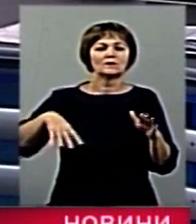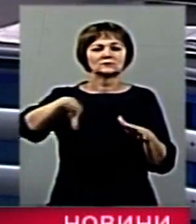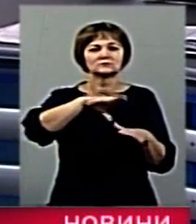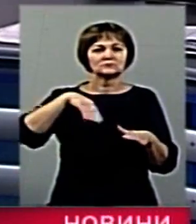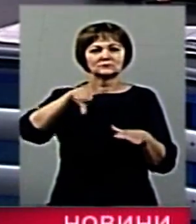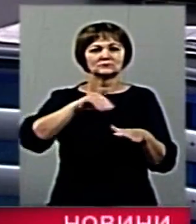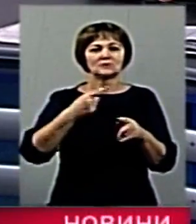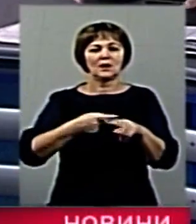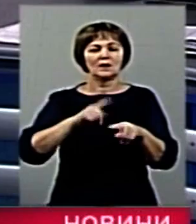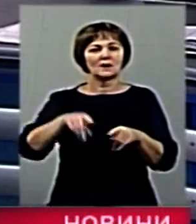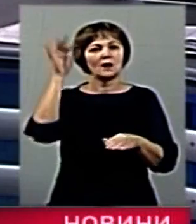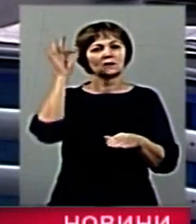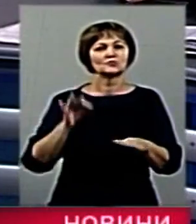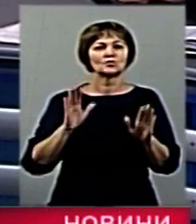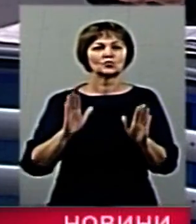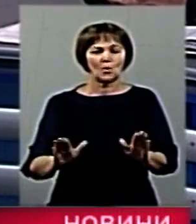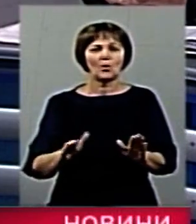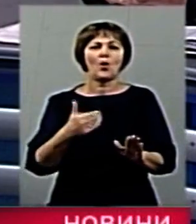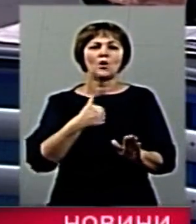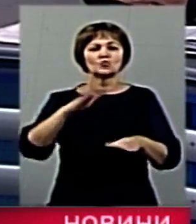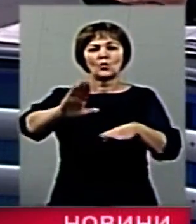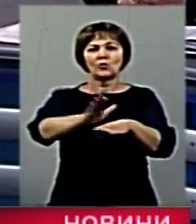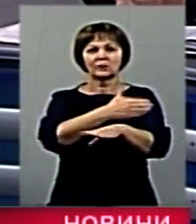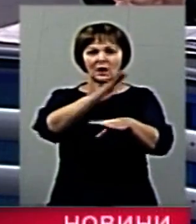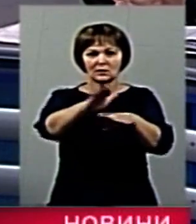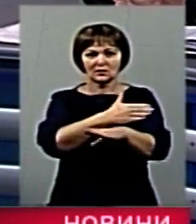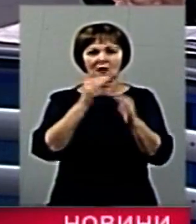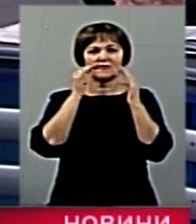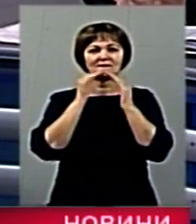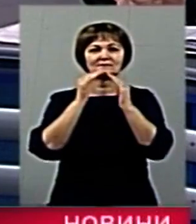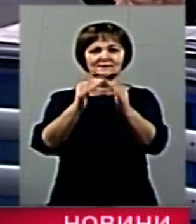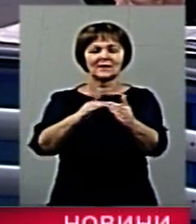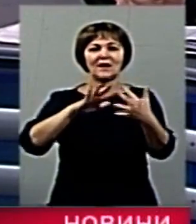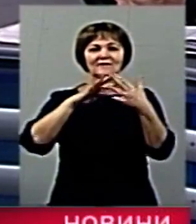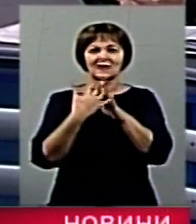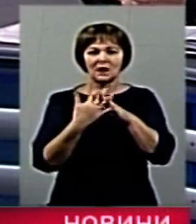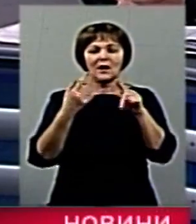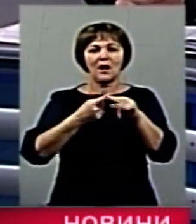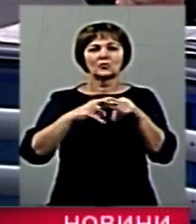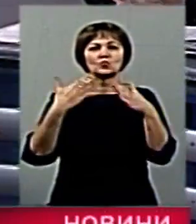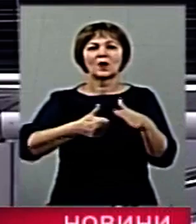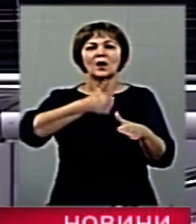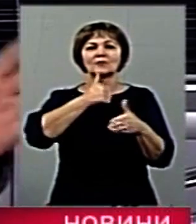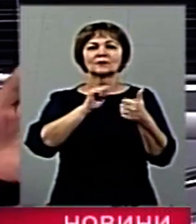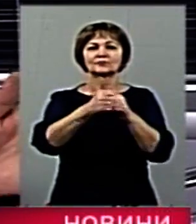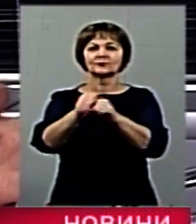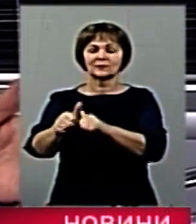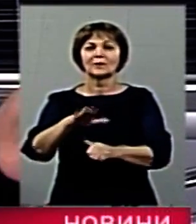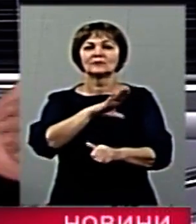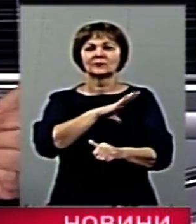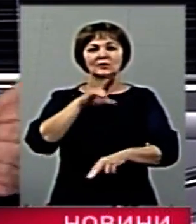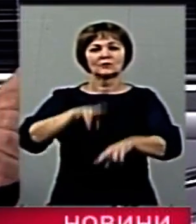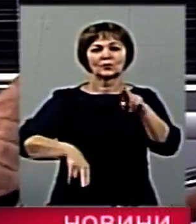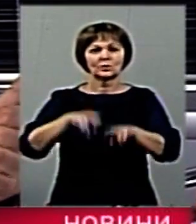Мали виселити місцевих мешканців, вже переименовані були оці села вздовж Бердичівсько-Вінницької траси. І побудовано